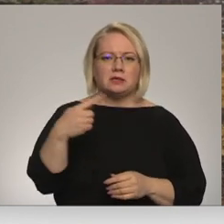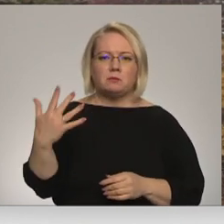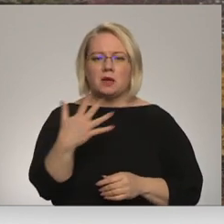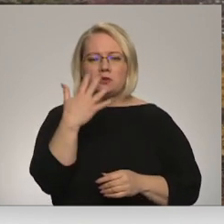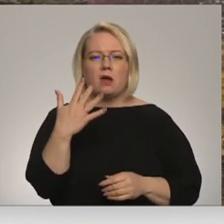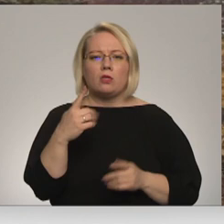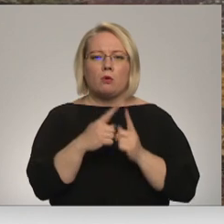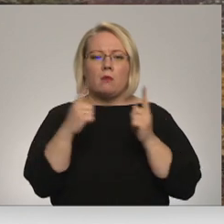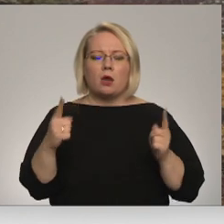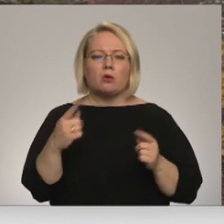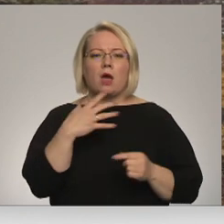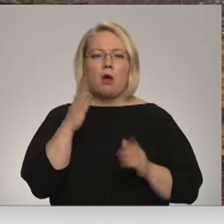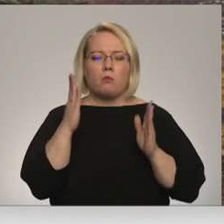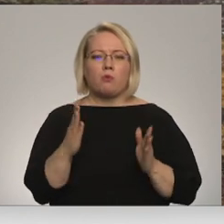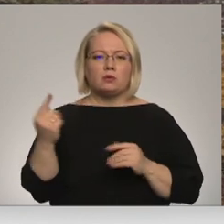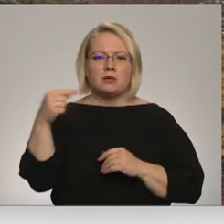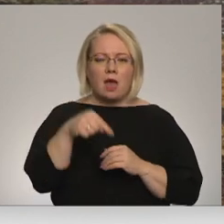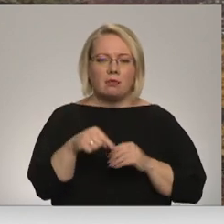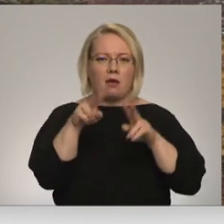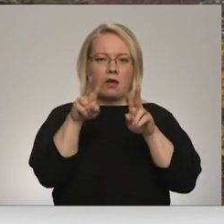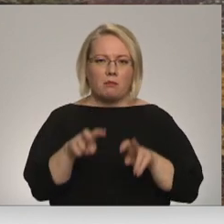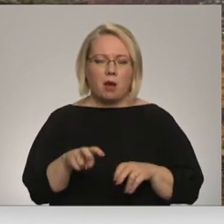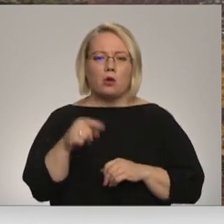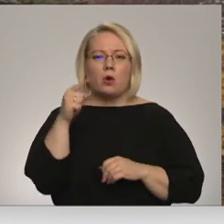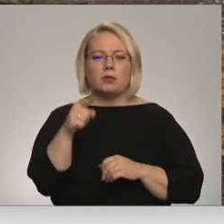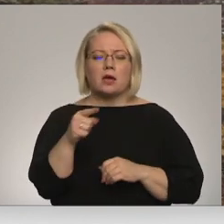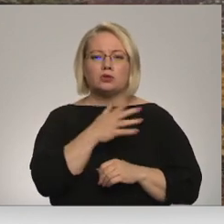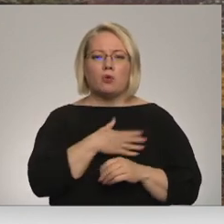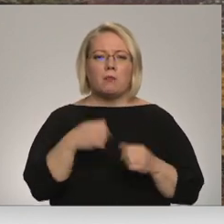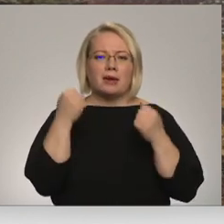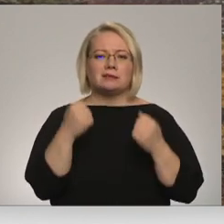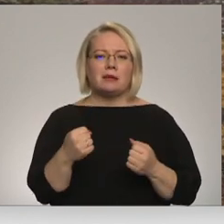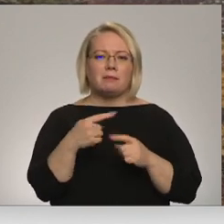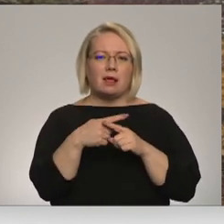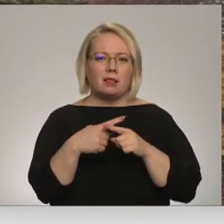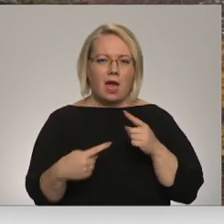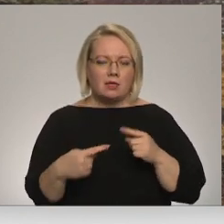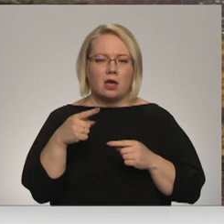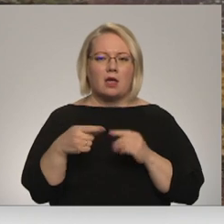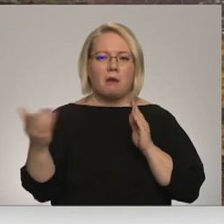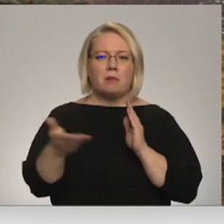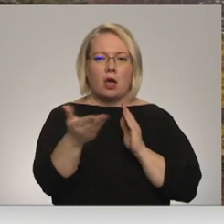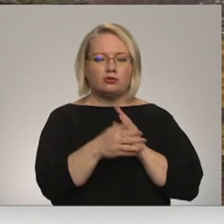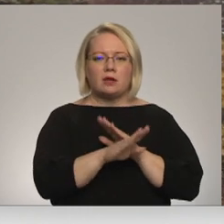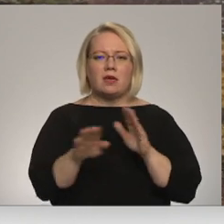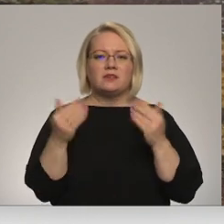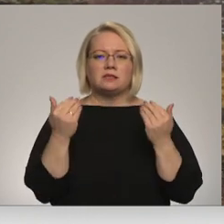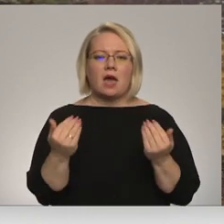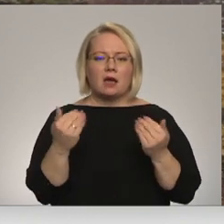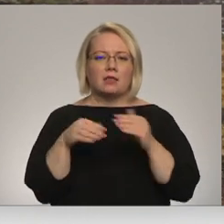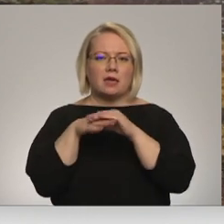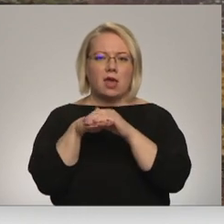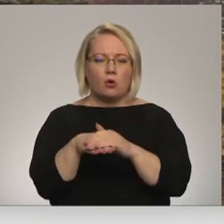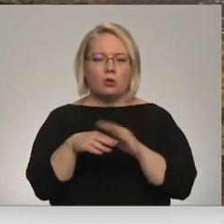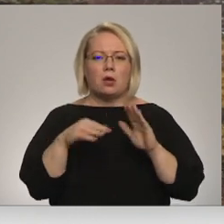atkārtot būs jānāk iekšā, jo tas būs tomēr stipri lētāk, šī jau pļaušanas nekā patreiz ieguldījumi,